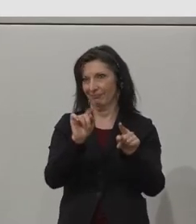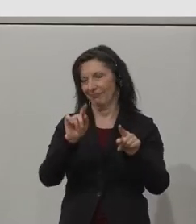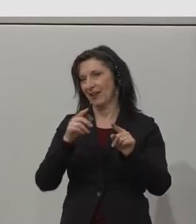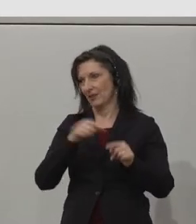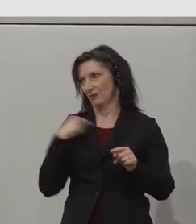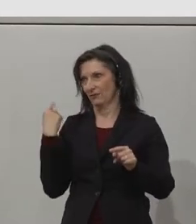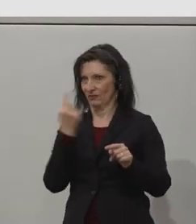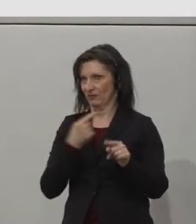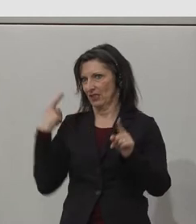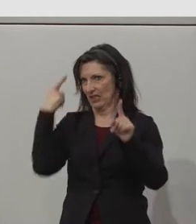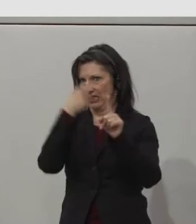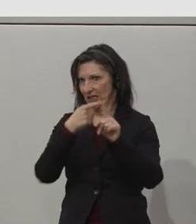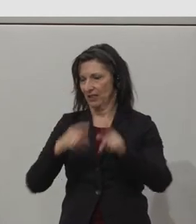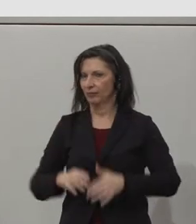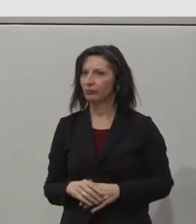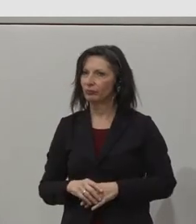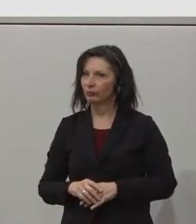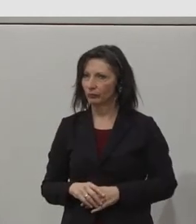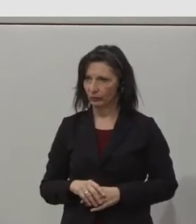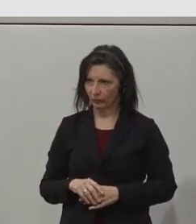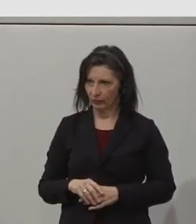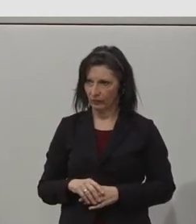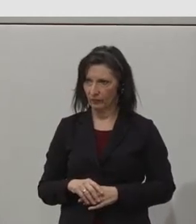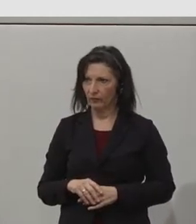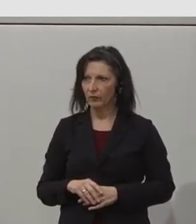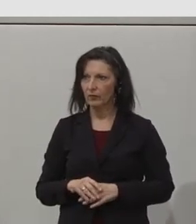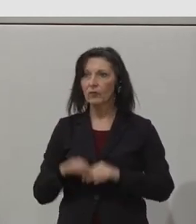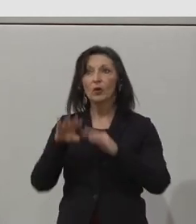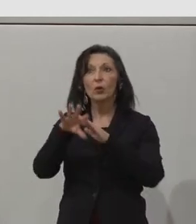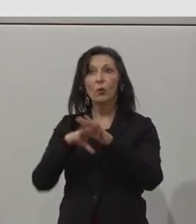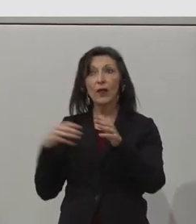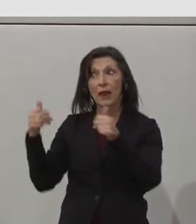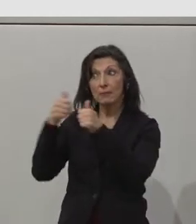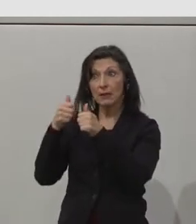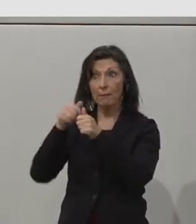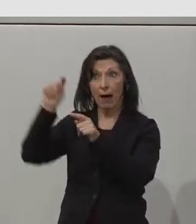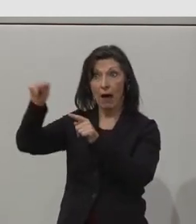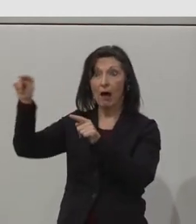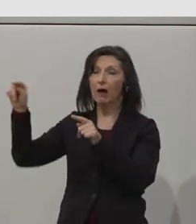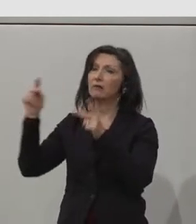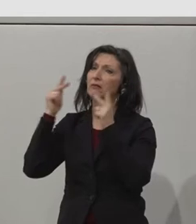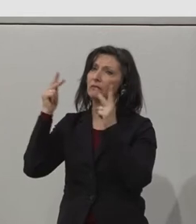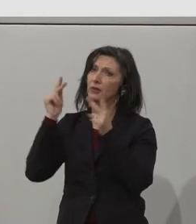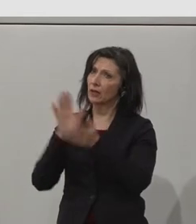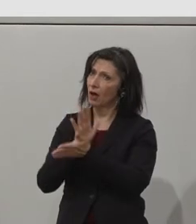So our business partners, as I say, are key to the success of our programme. And they provide a number of supports for us.